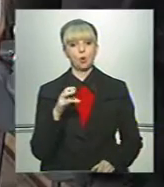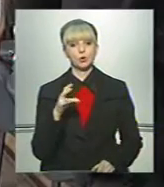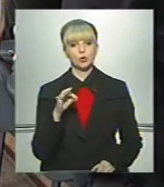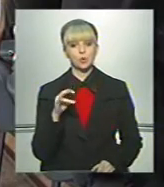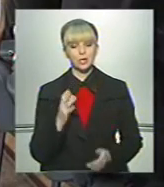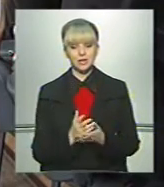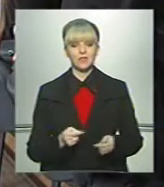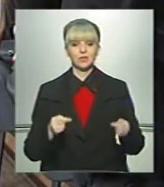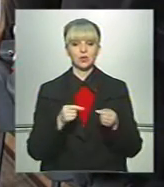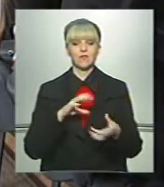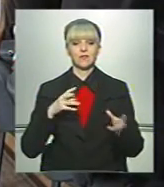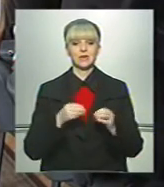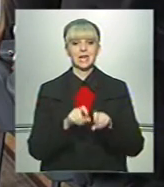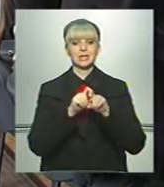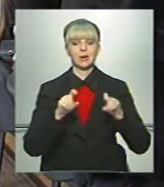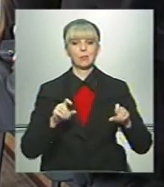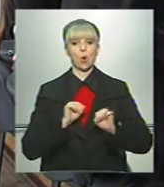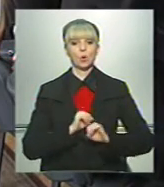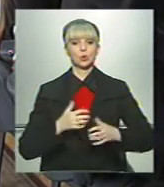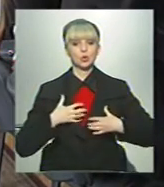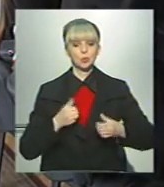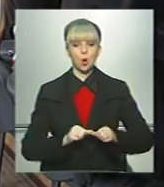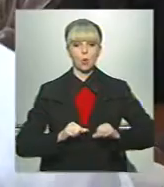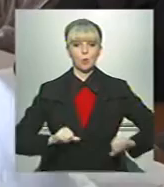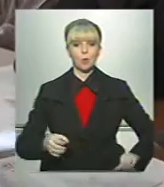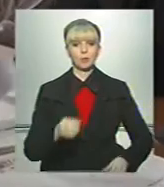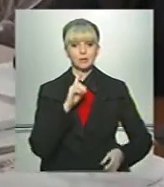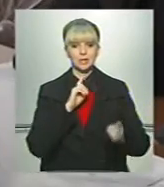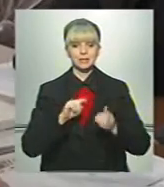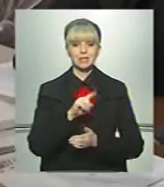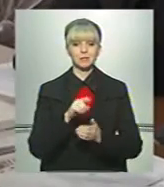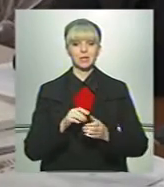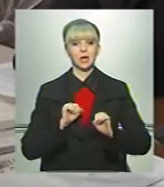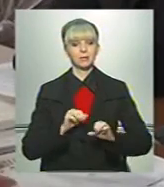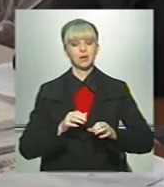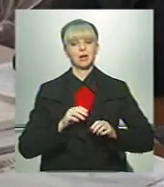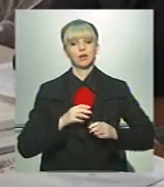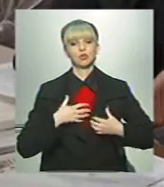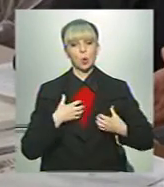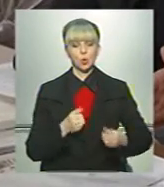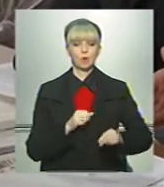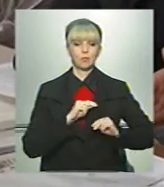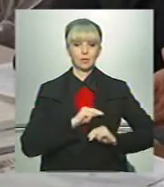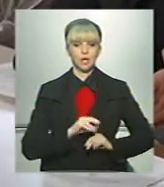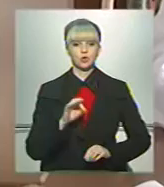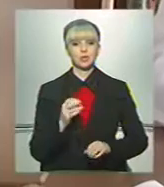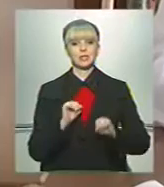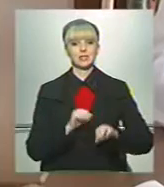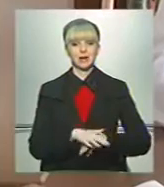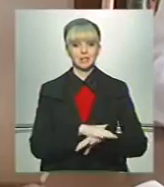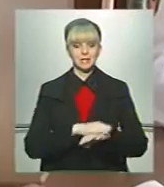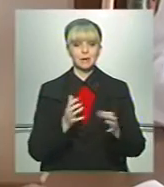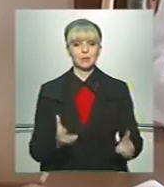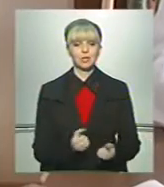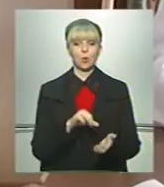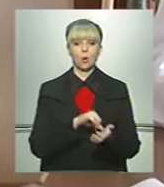Є вже відповідні висновки Департаменту охорони здоров'я та Комісії обласної ради з питань охорони здоров'я, праці, соціального захисту населення та підтримки